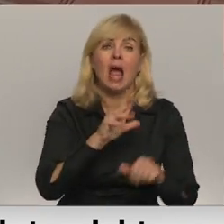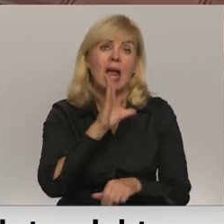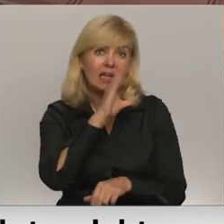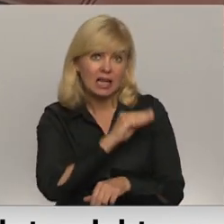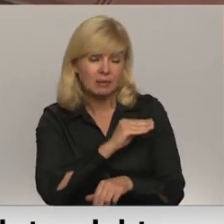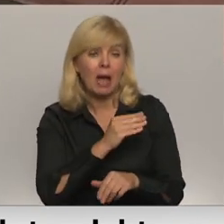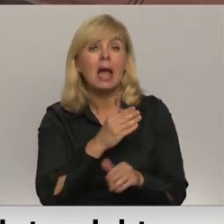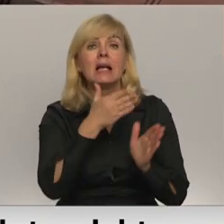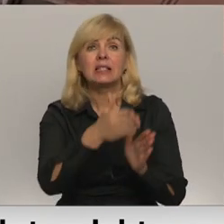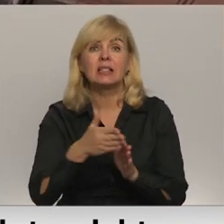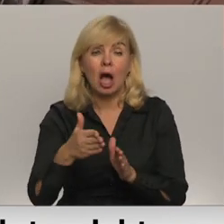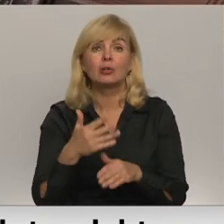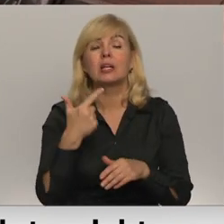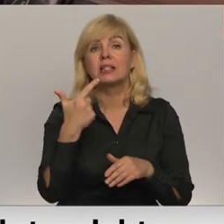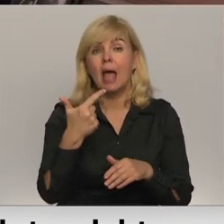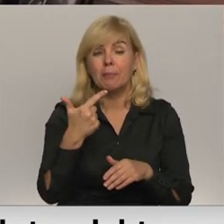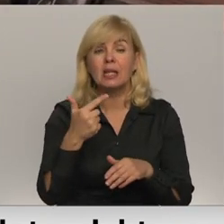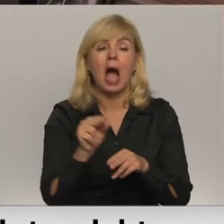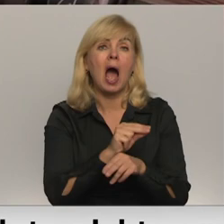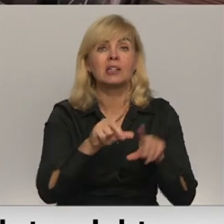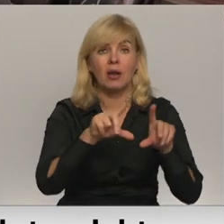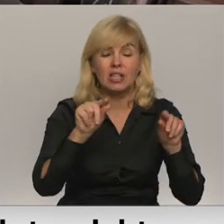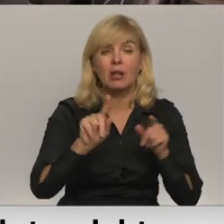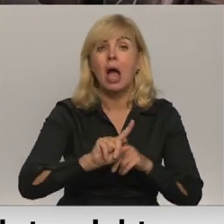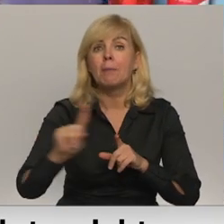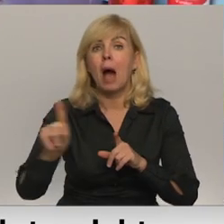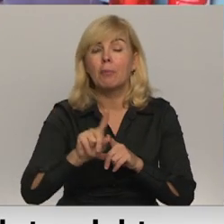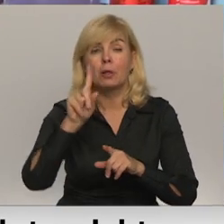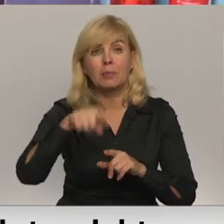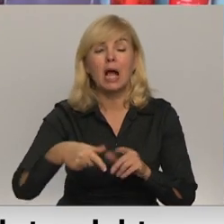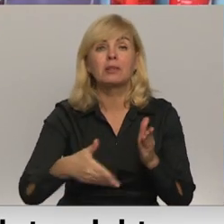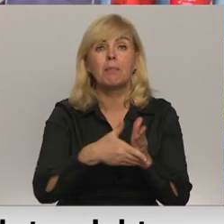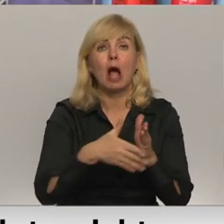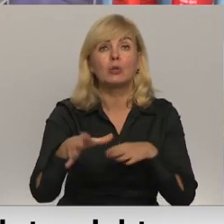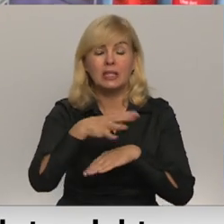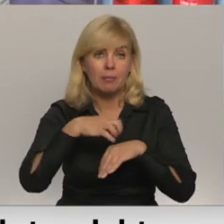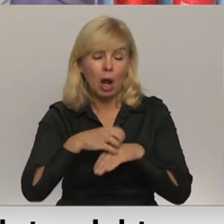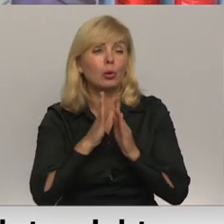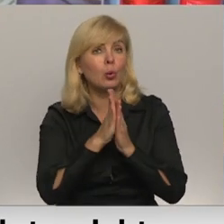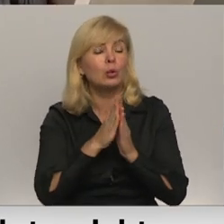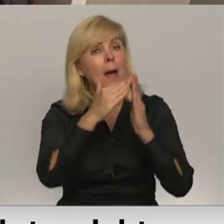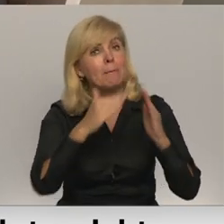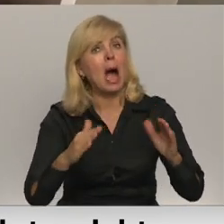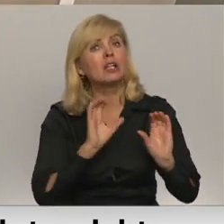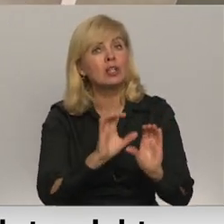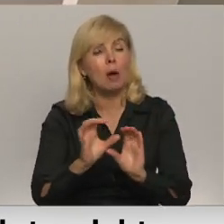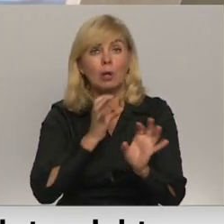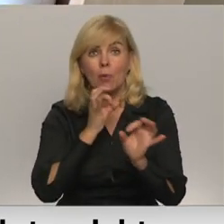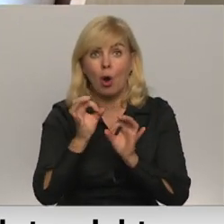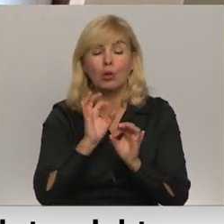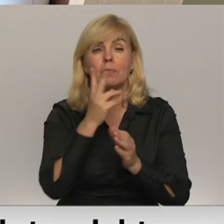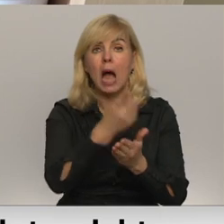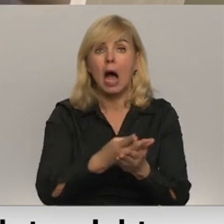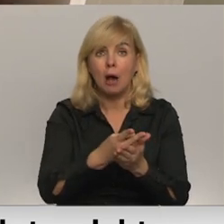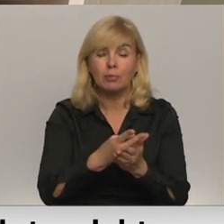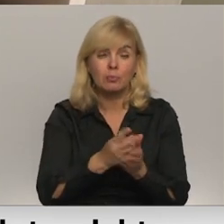stacionāri, septiņās ārstniecības iestādēs valstī, kā arī ambulātora prasot palīdzību ģimenes ārstam lūdzot aprūpu mājās vai saņemot konsultācijas pie palietīvas